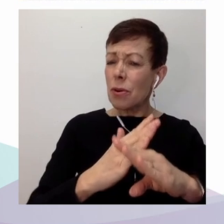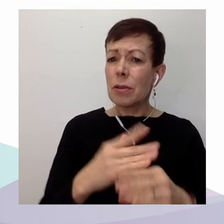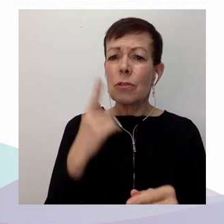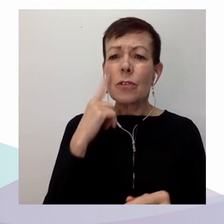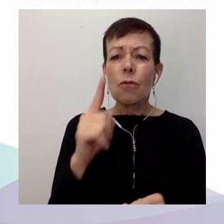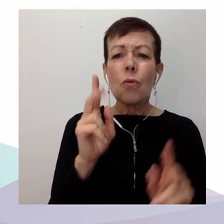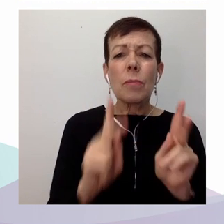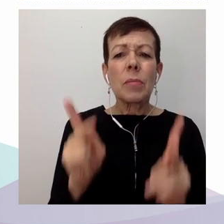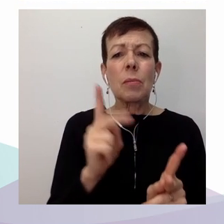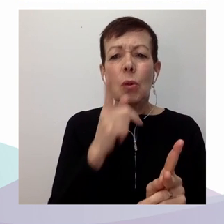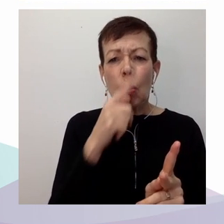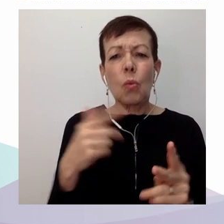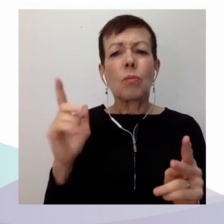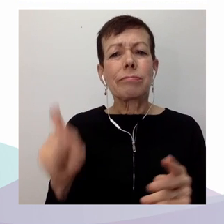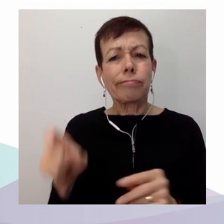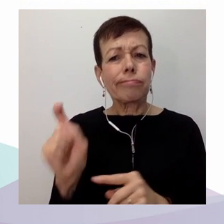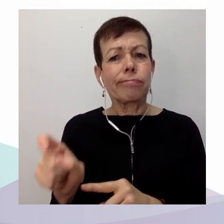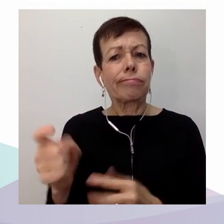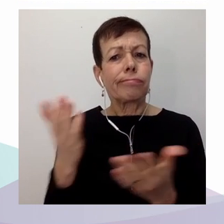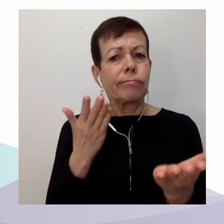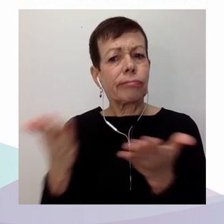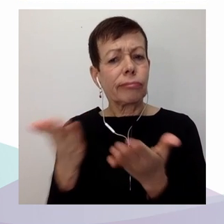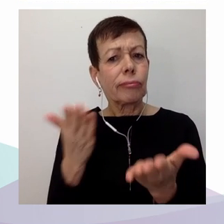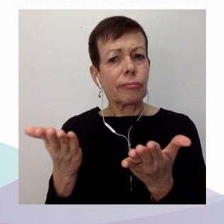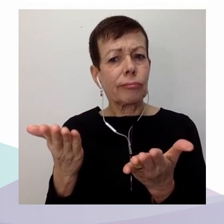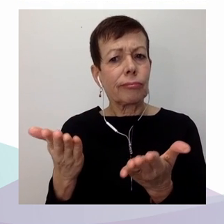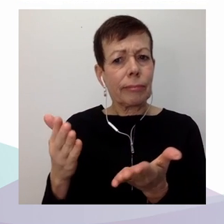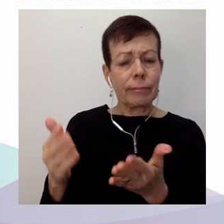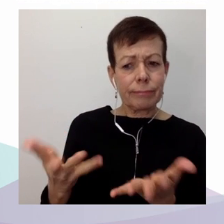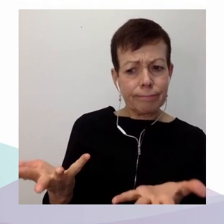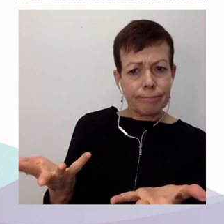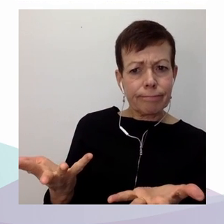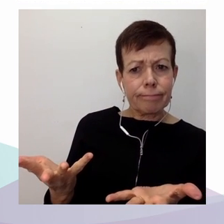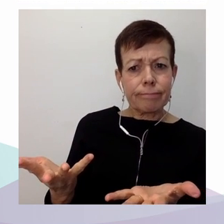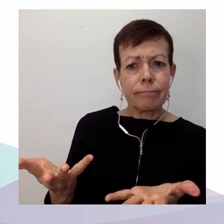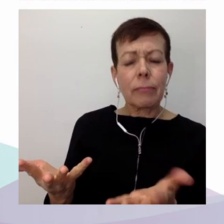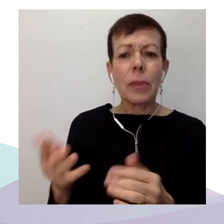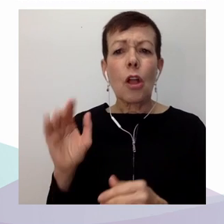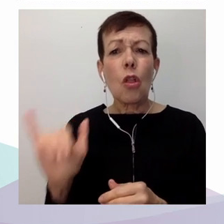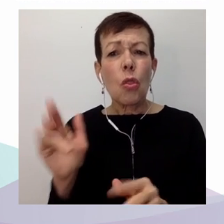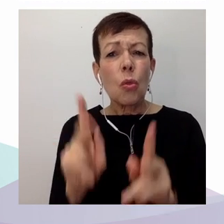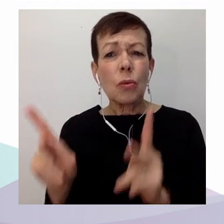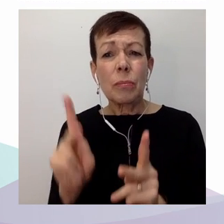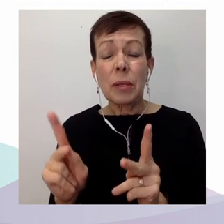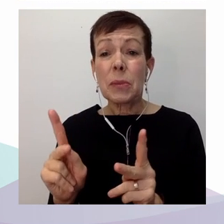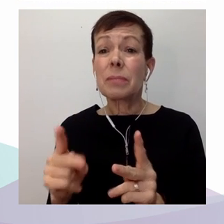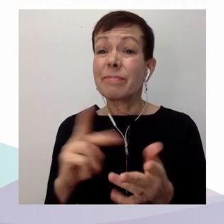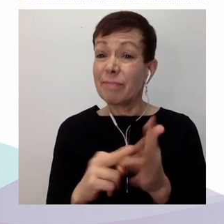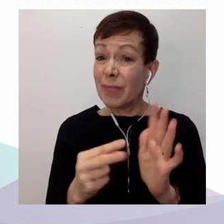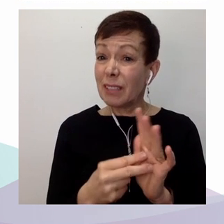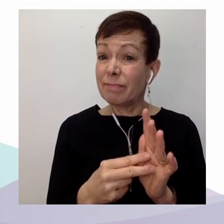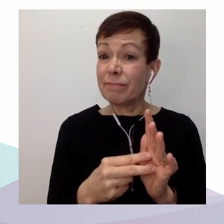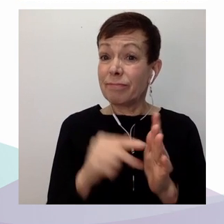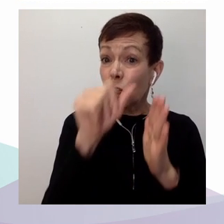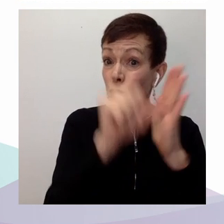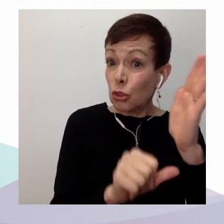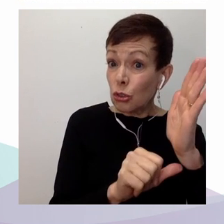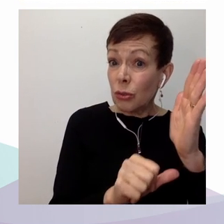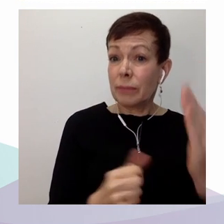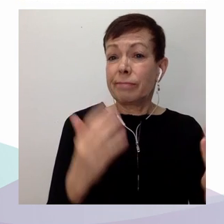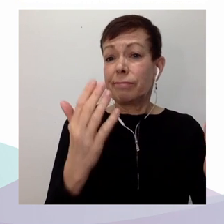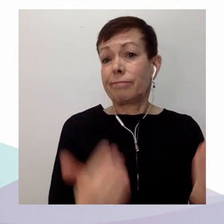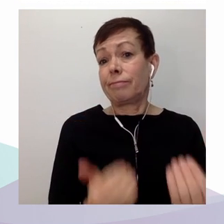allongé les listes d'attente pour les interventions dans les hôpitaux, ce qui notamment a favorisé l'introduction du